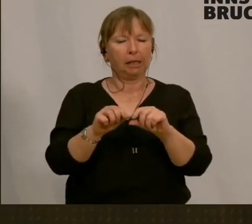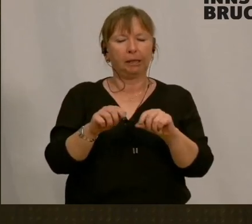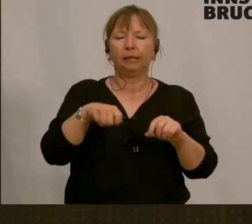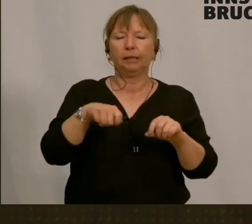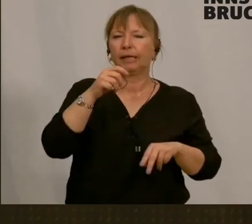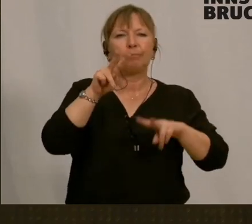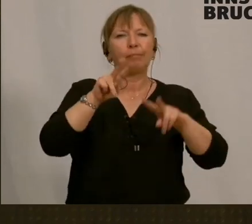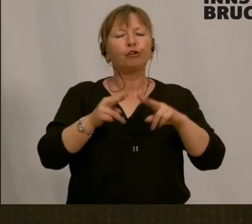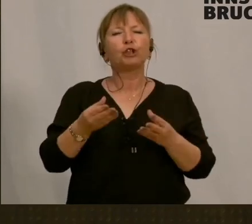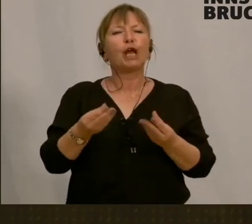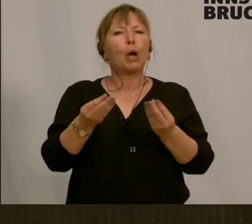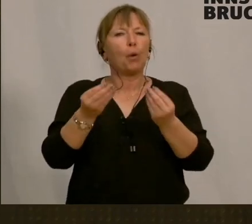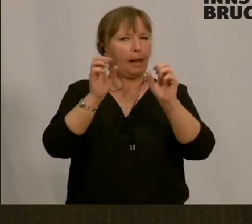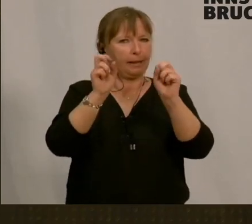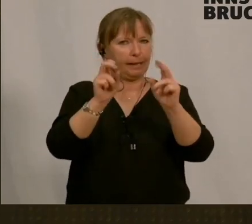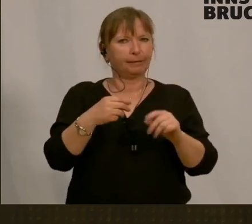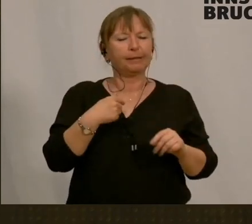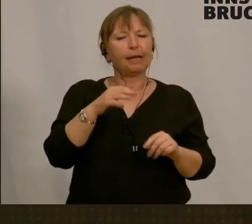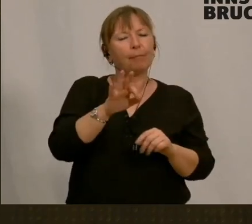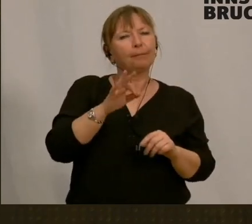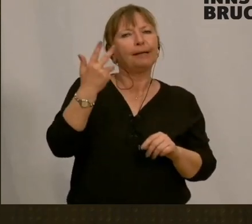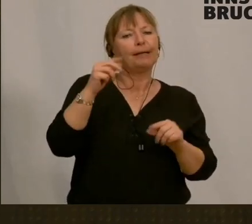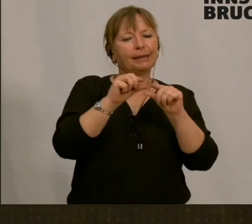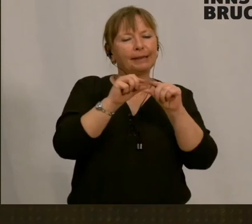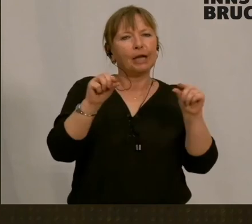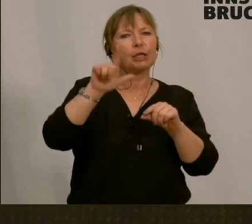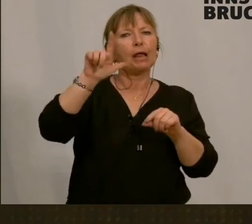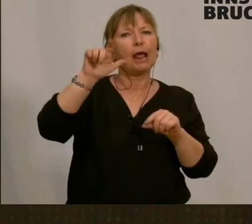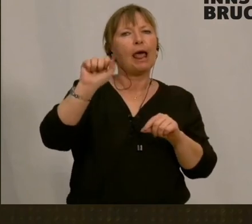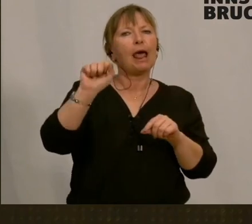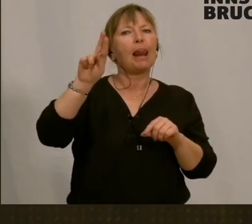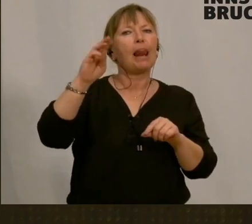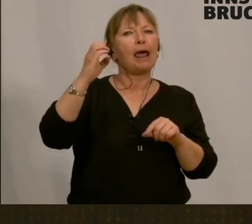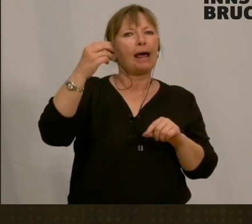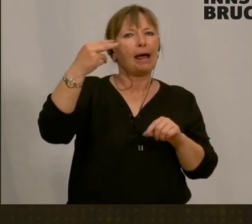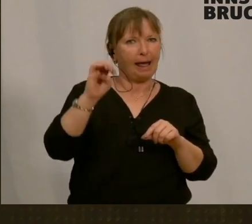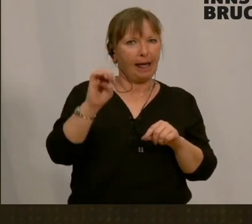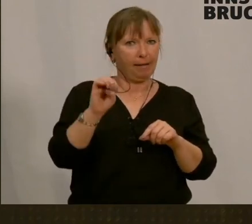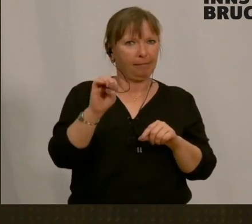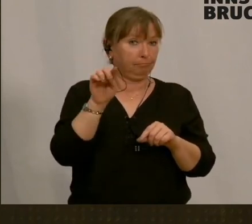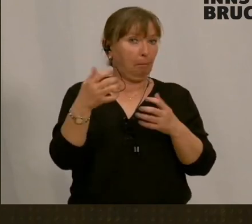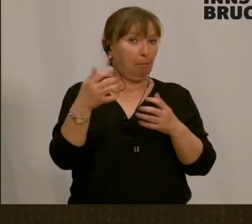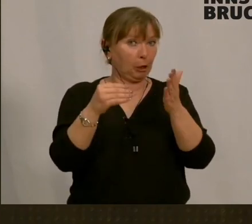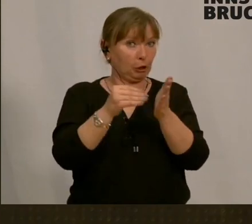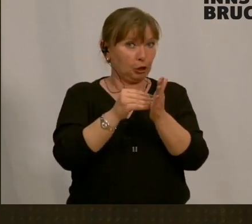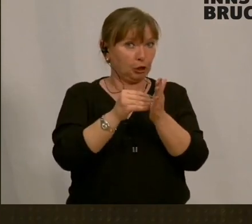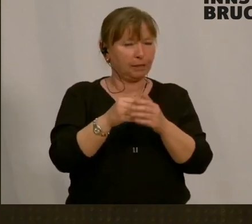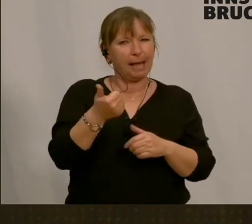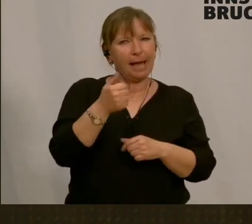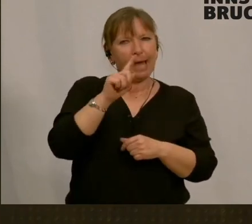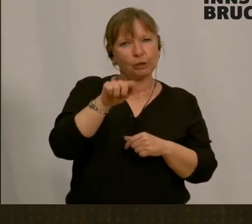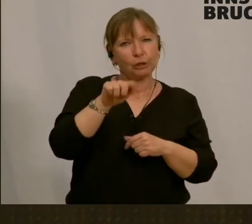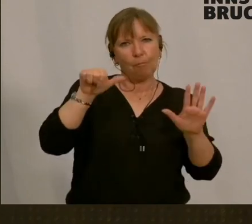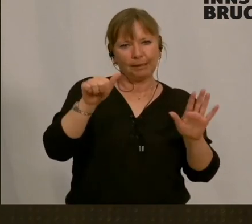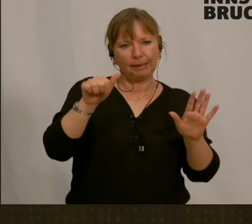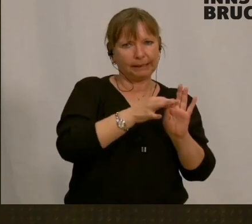Man möchte jetzt nicht ins Detail gehen. Eine Dreischichtplatte in der Höhe ausgeführt, den Bericht zu entnehmen. 1,6 Quadratmeter